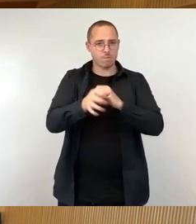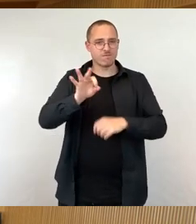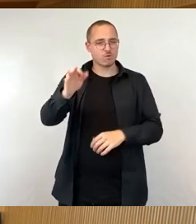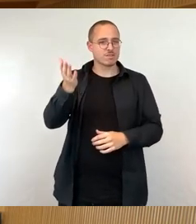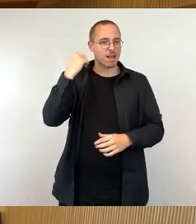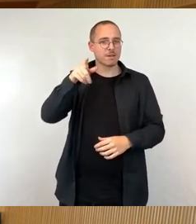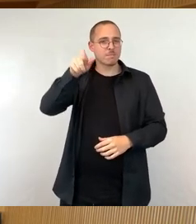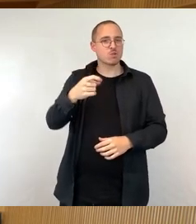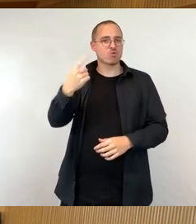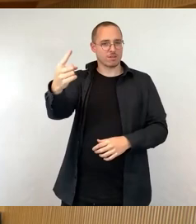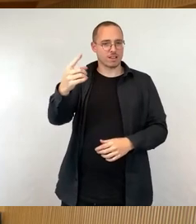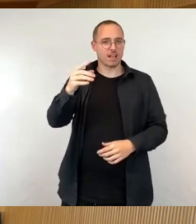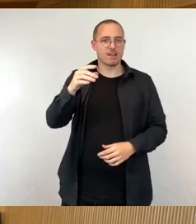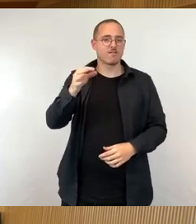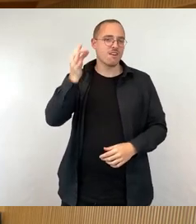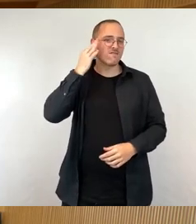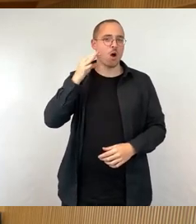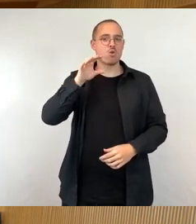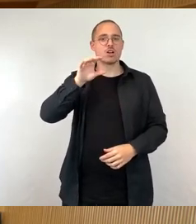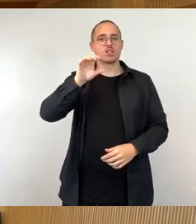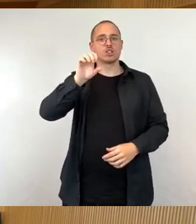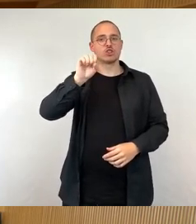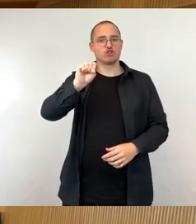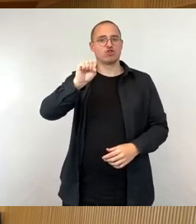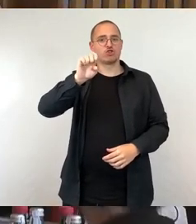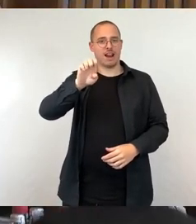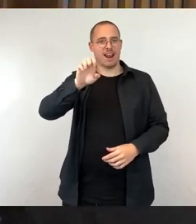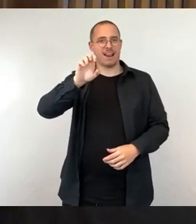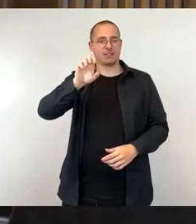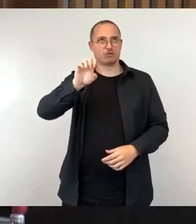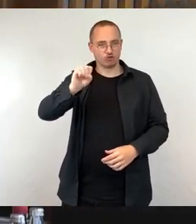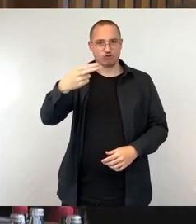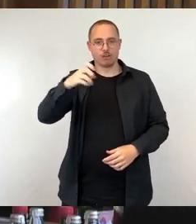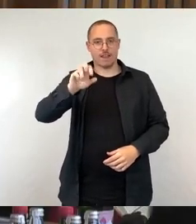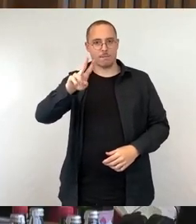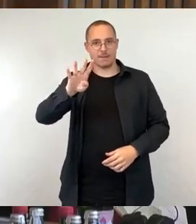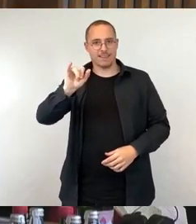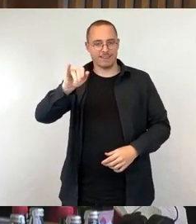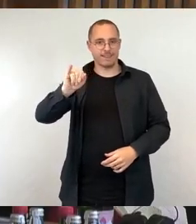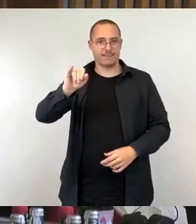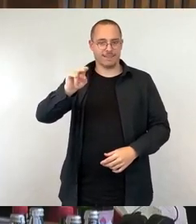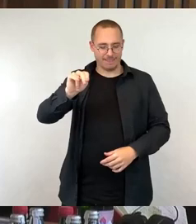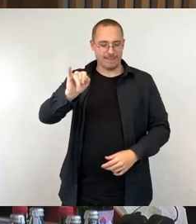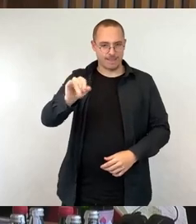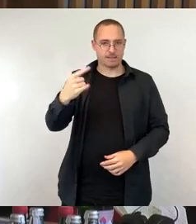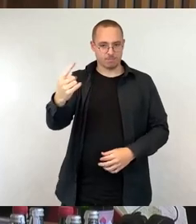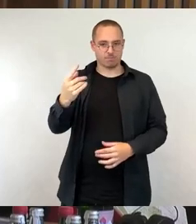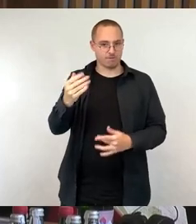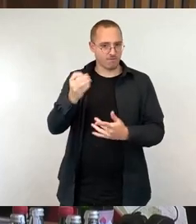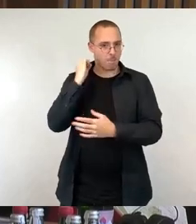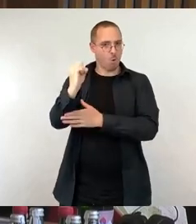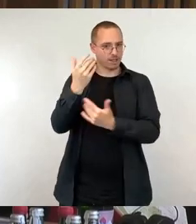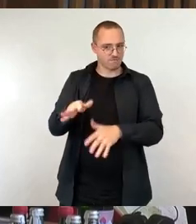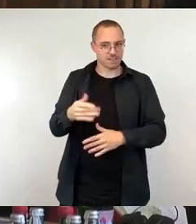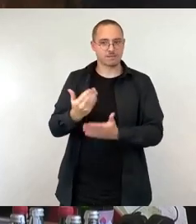die Errichtung einer gut sichtbaren Gedenktafel inklusive Text und eine zivilgesellschaftliche Beteiligung zur Gestaltung der Parkanlagen